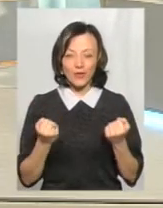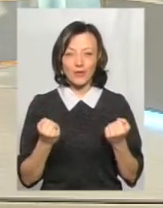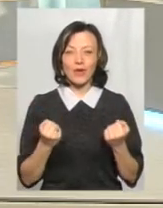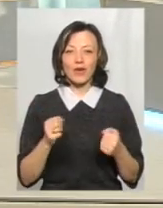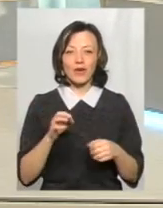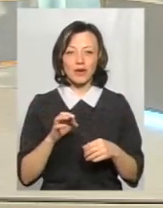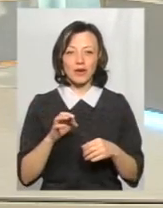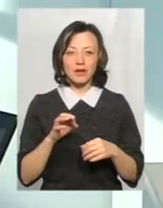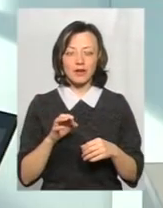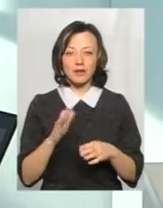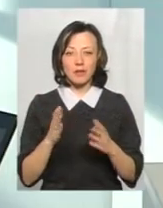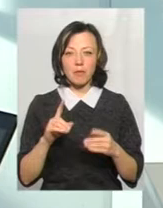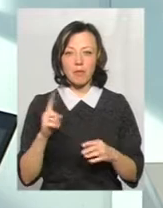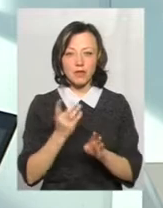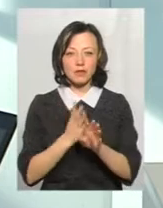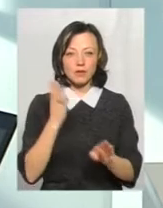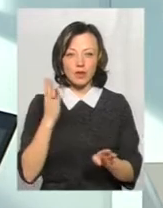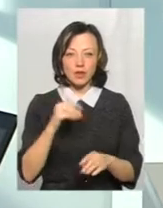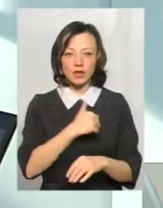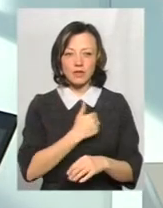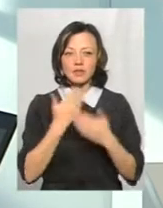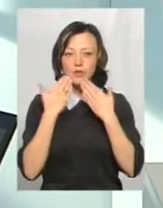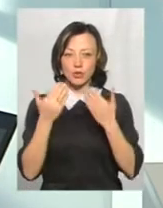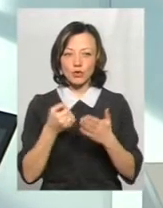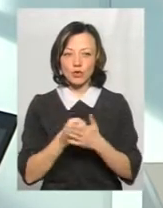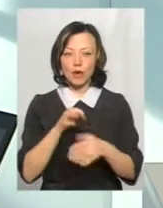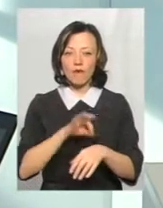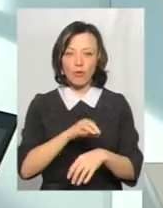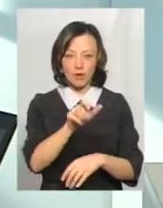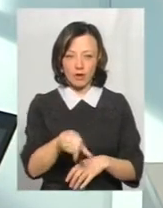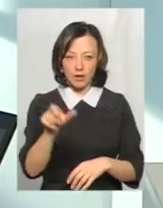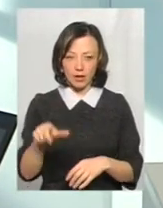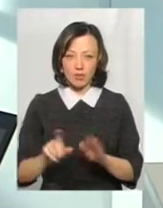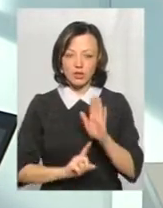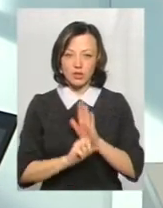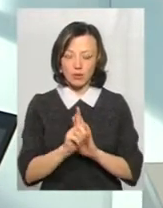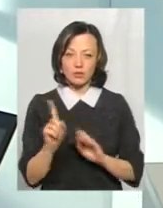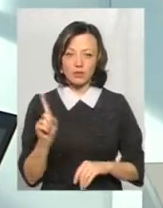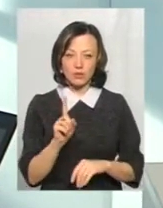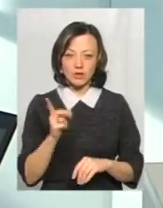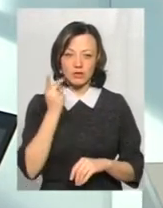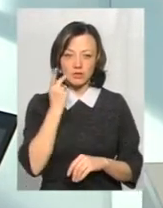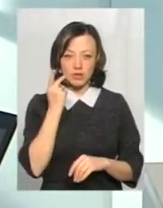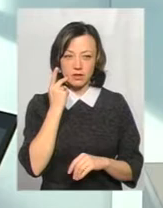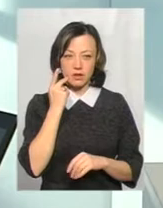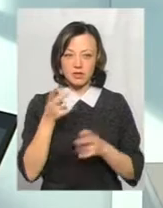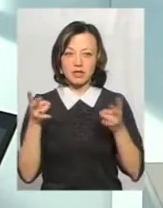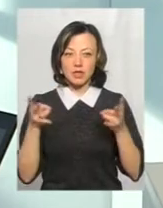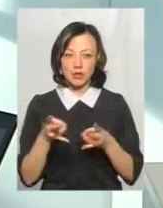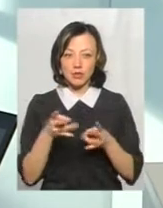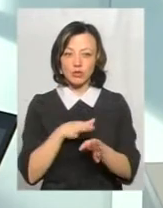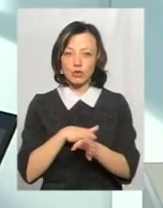Хворому. Перш за все, я хотіла б звернутися до хворих. Начнемо з того, що завжди треба